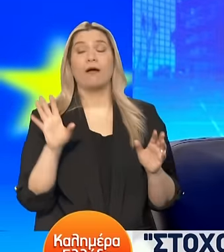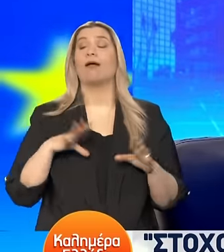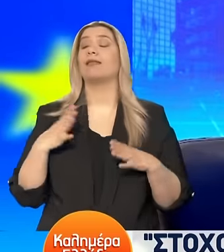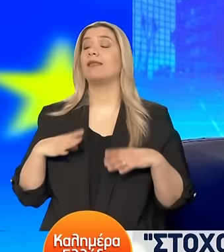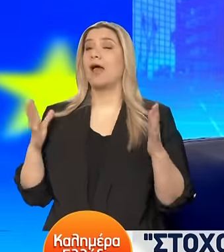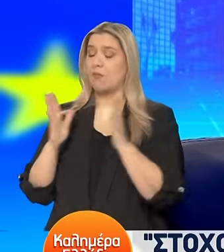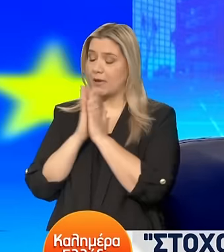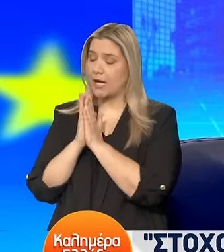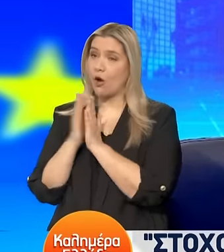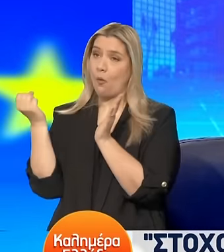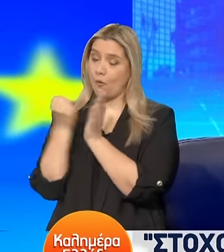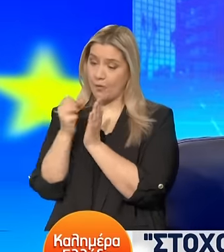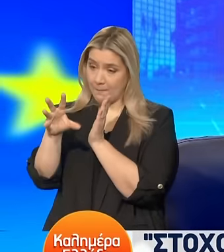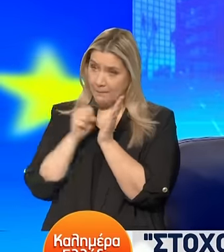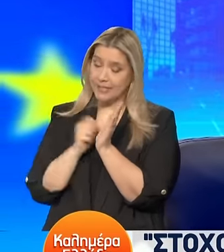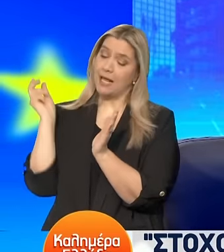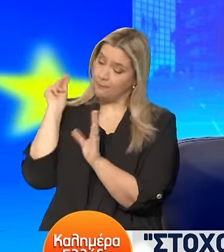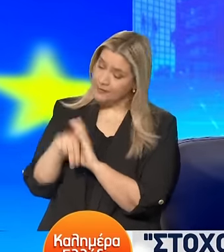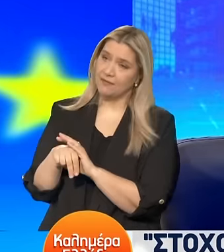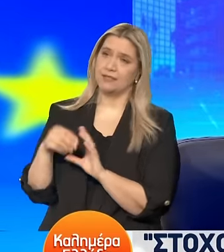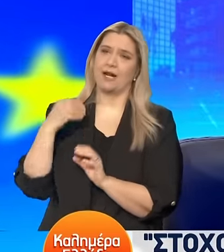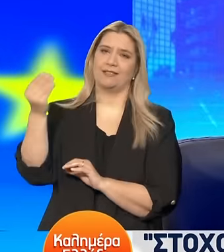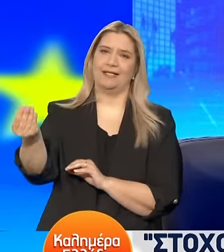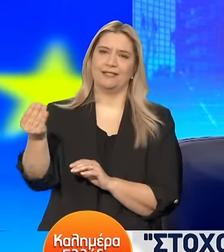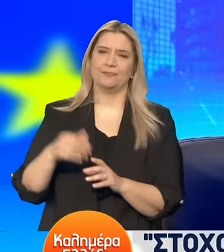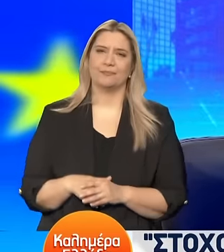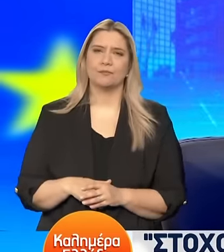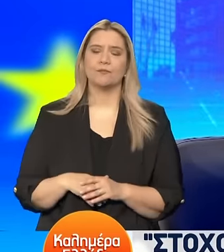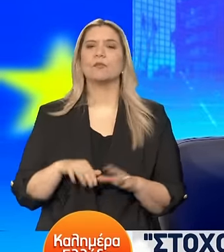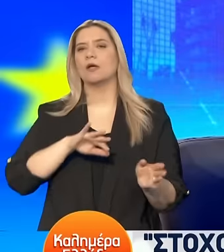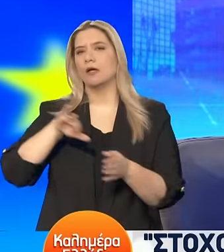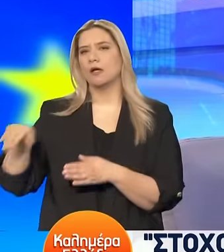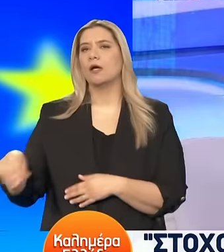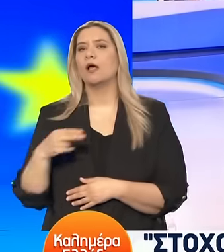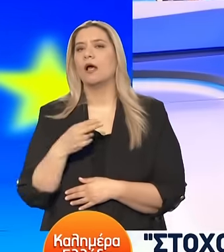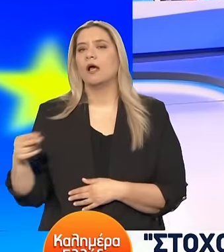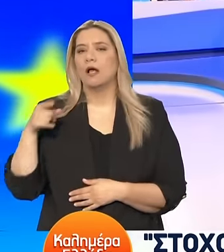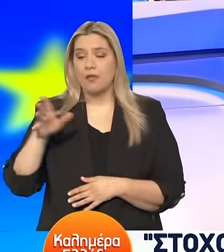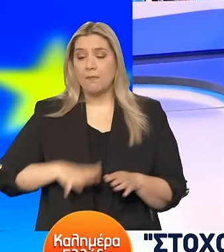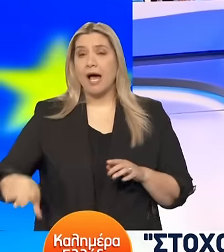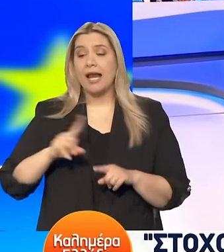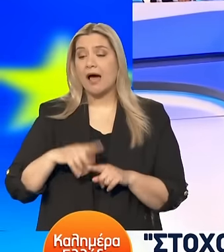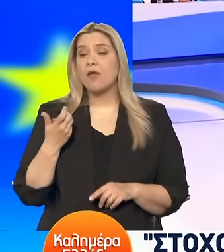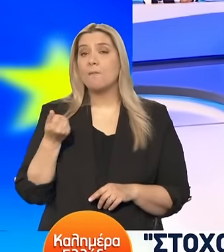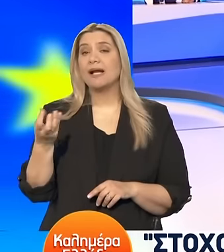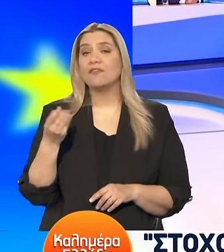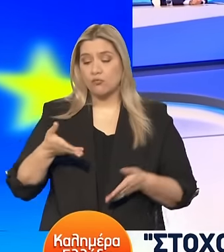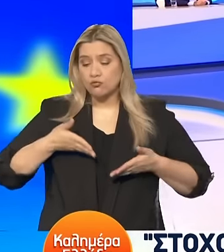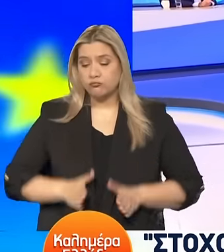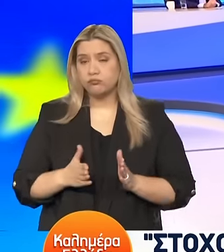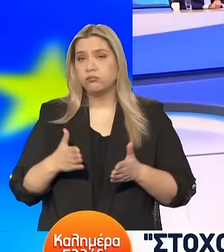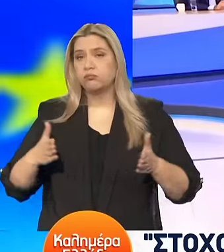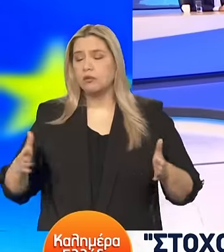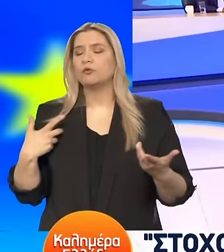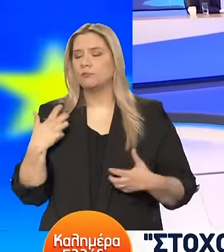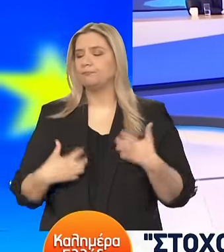Ψηφίστε αν έχετε πάρει τον φάκετο Να έρθω όμως το ερώτημά σας Γιατί με απασχολεί πάρα πολύ το ζήτημα του δημογραφικού Και έχουμε πει πολλές φορές